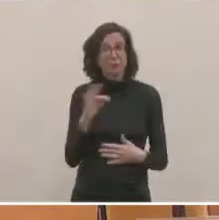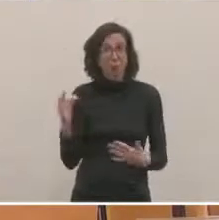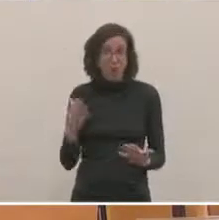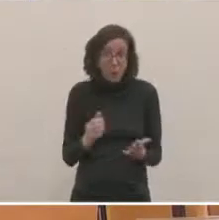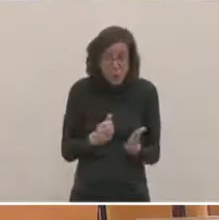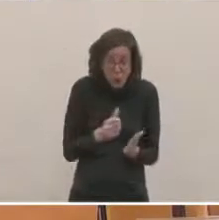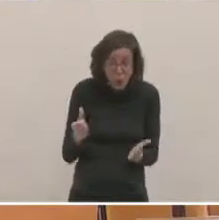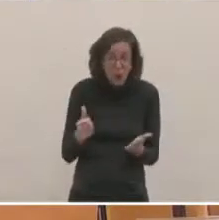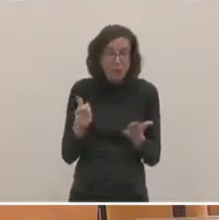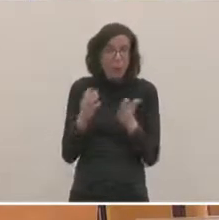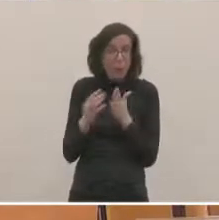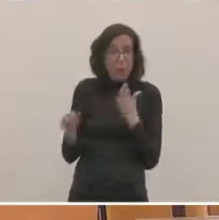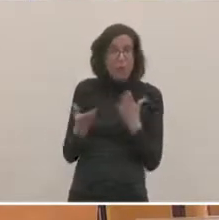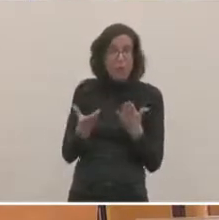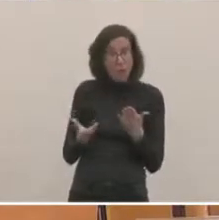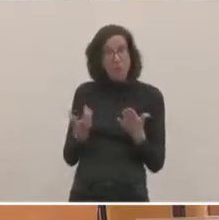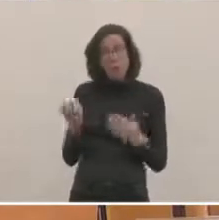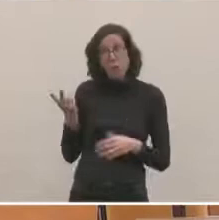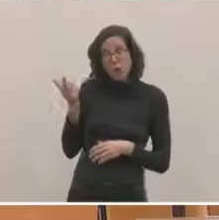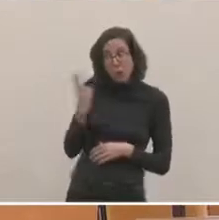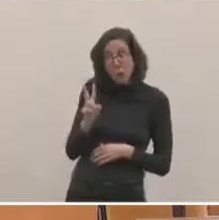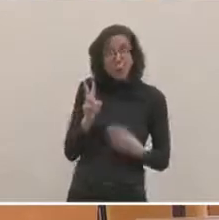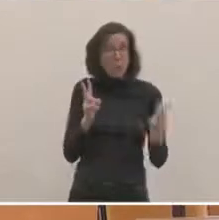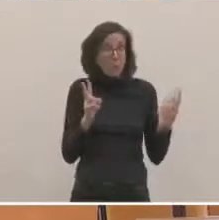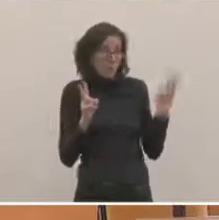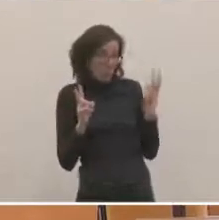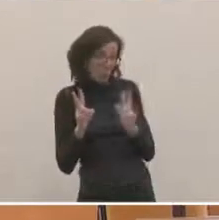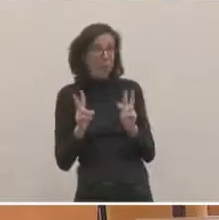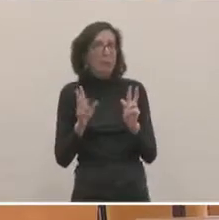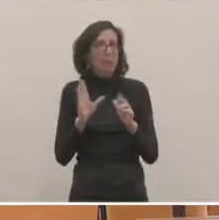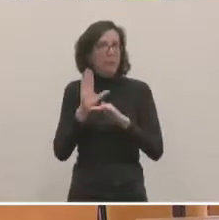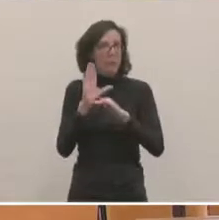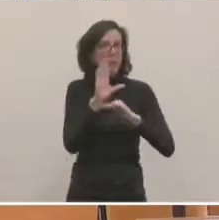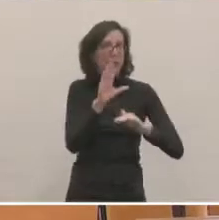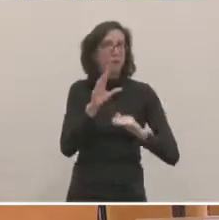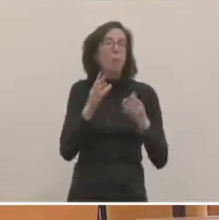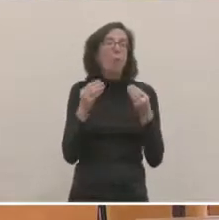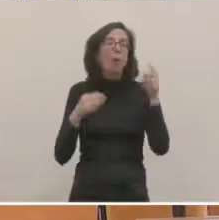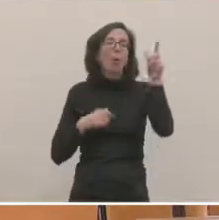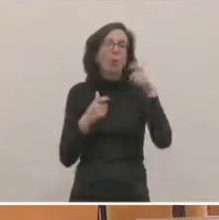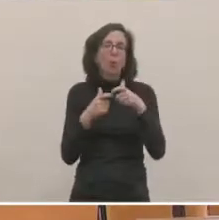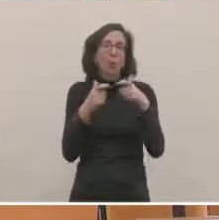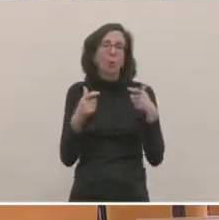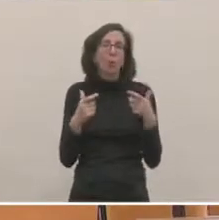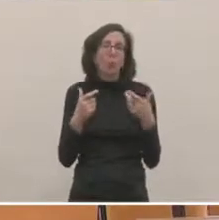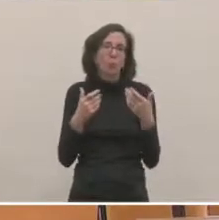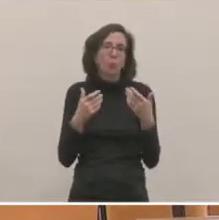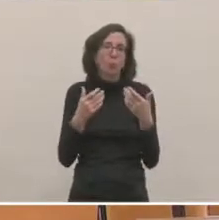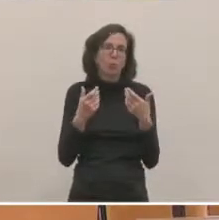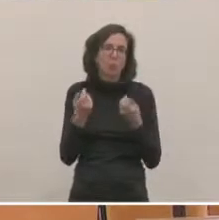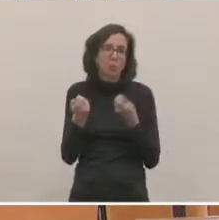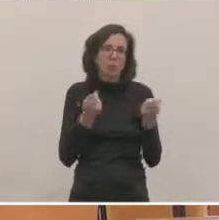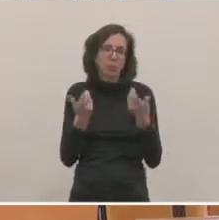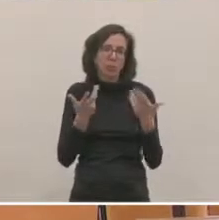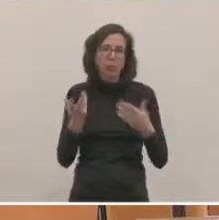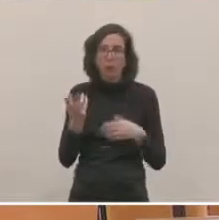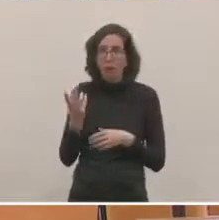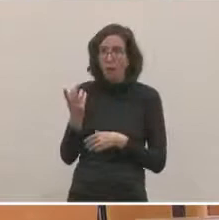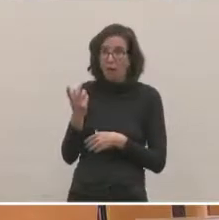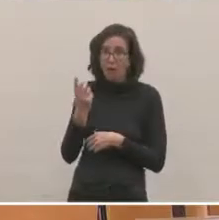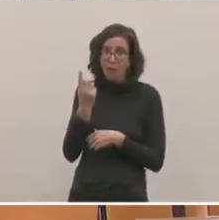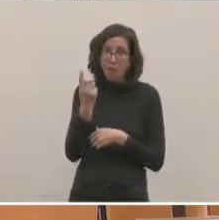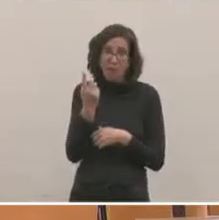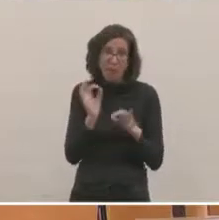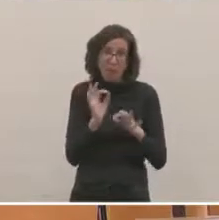deux représentants avec voix délibérative. Beaucoup de régies ne leur donnent qu'une voix consultative. Ce progrès social est